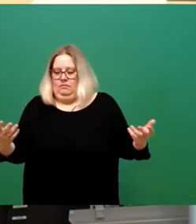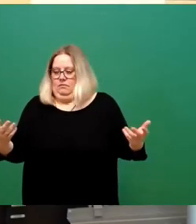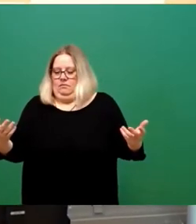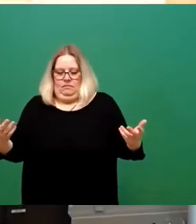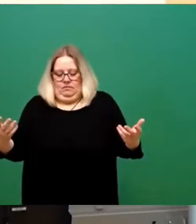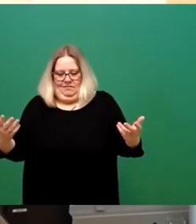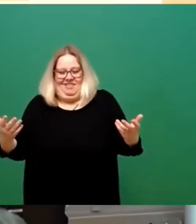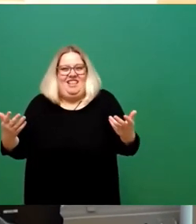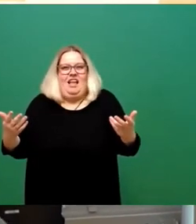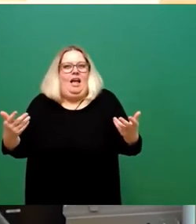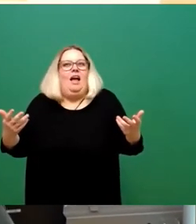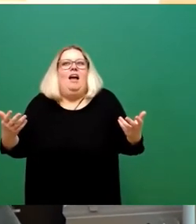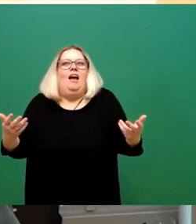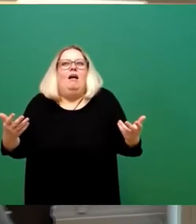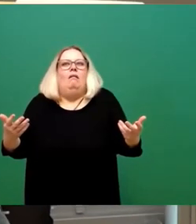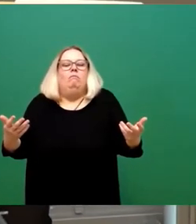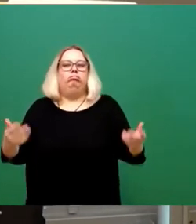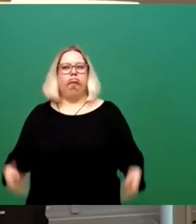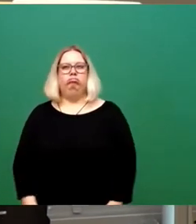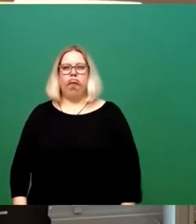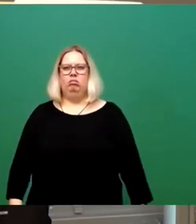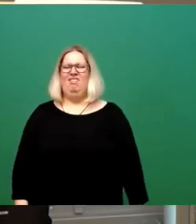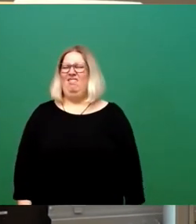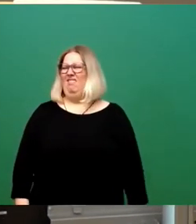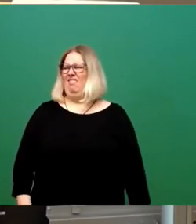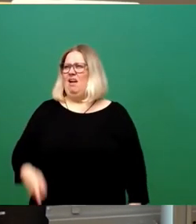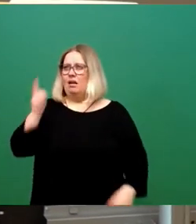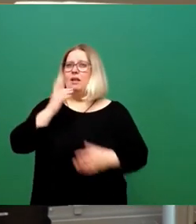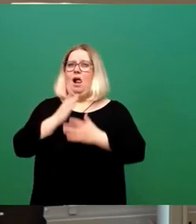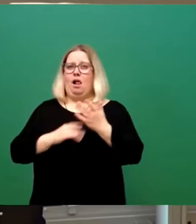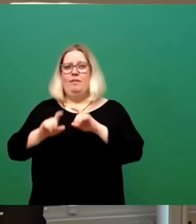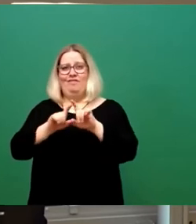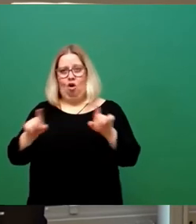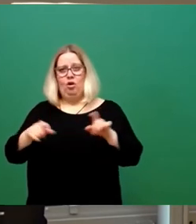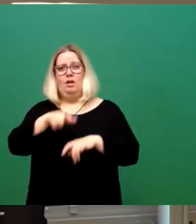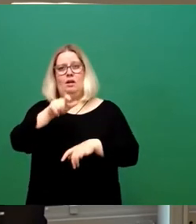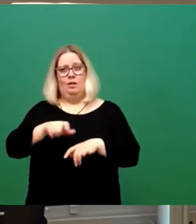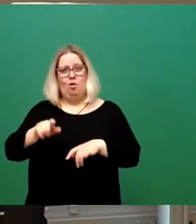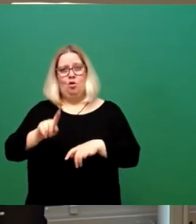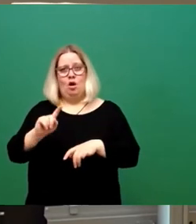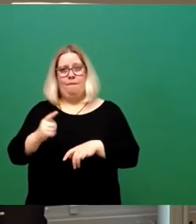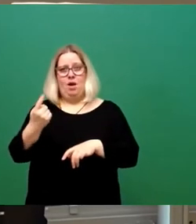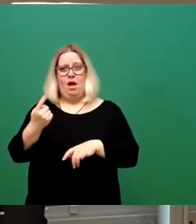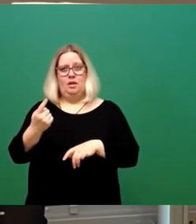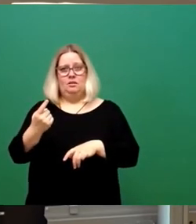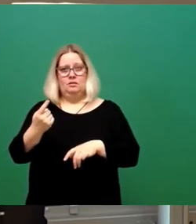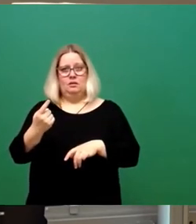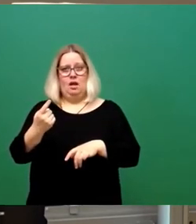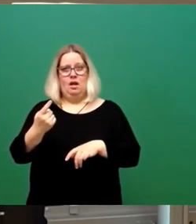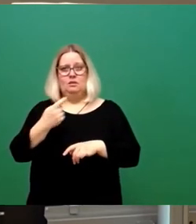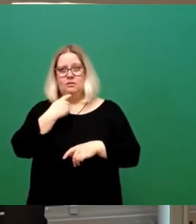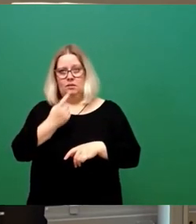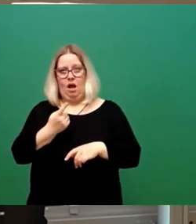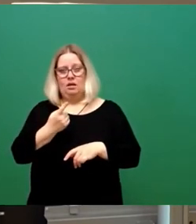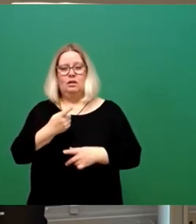Also, vor, weiß ich nicht, ich glaube, anderthalb Wochen hat der Oberbürgermeister verkündet, ich glaube auch zur Überraschung der Verhandlungspartner, dass die Verhandlungen